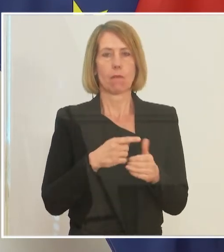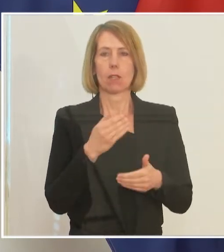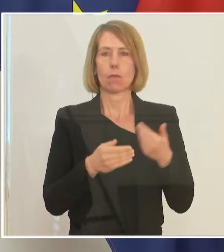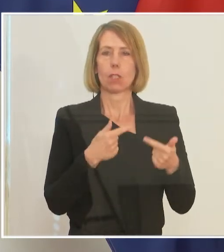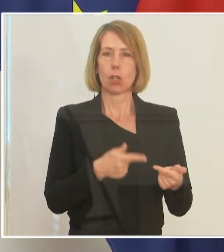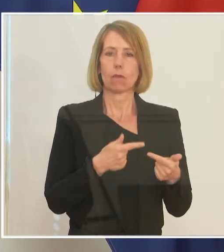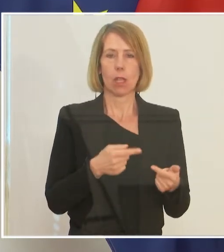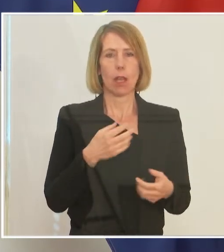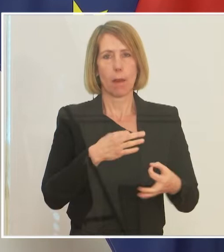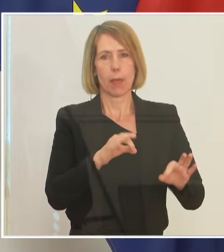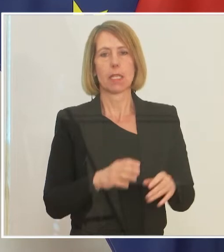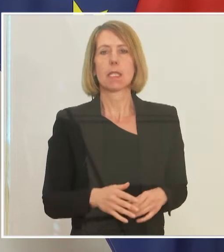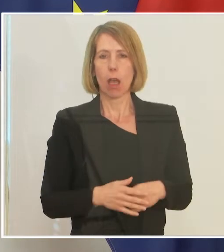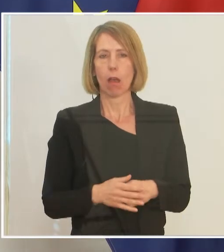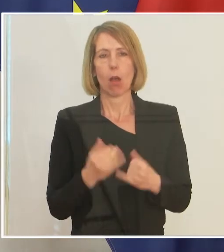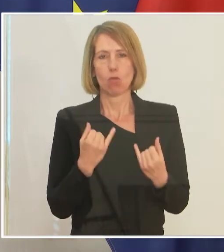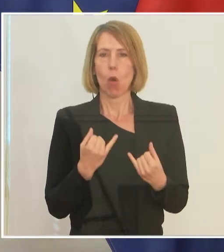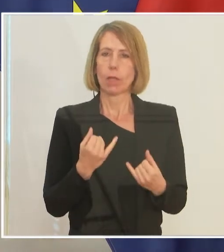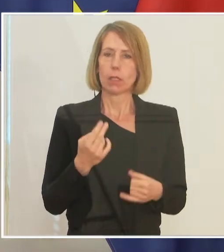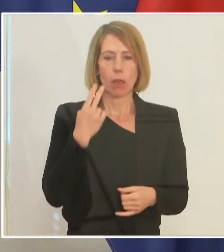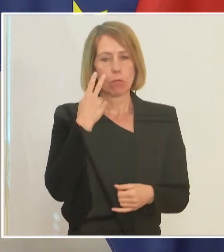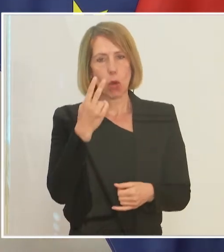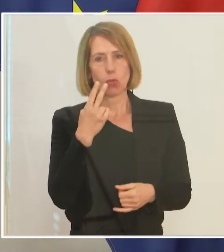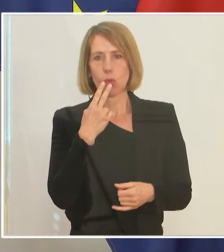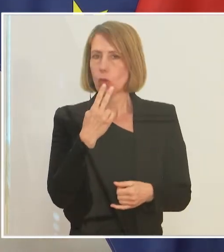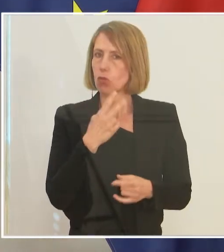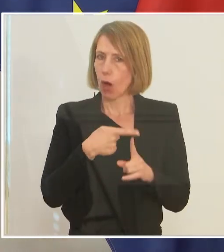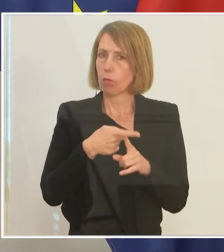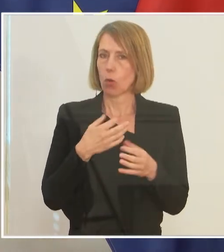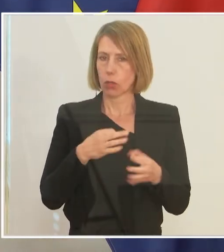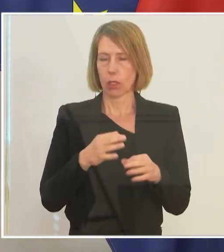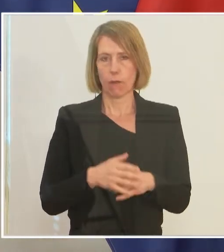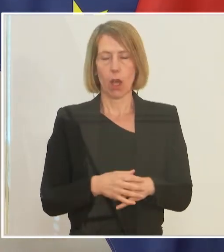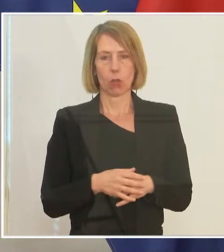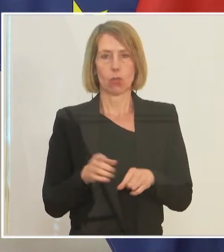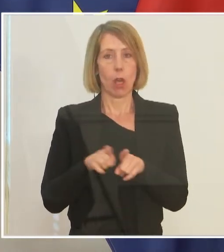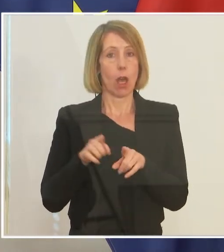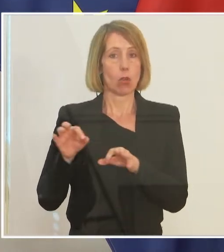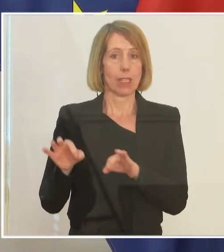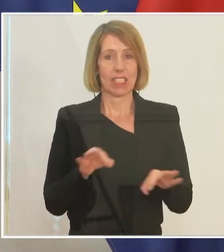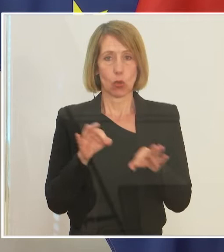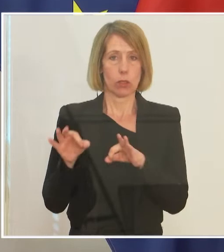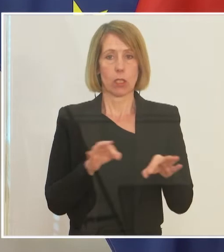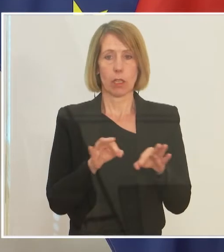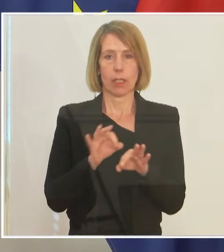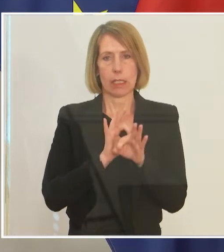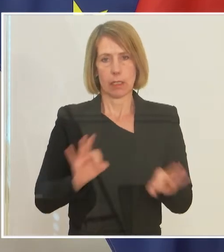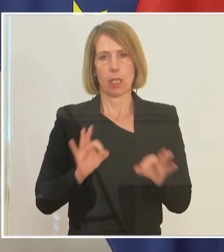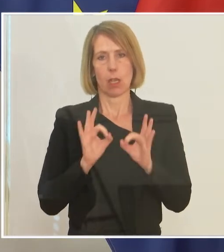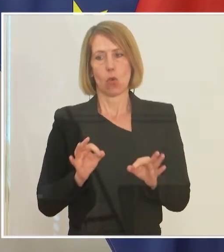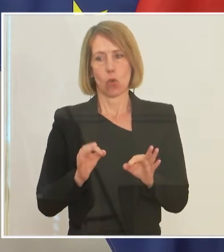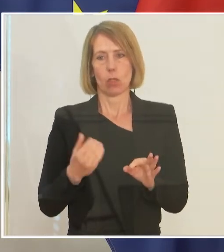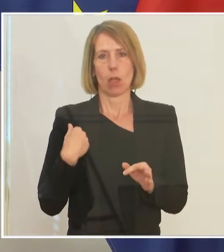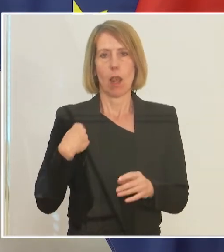momentan ganz gute Anzeichen dafür. Gerade die Industrie hat sich sehr, sehr gut entwickelt in den letzten Monaten.